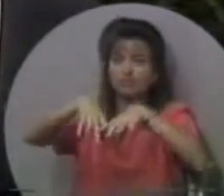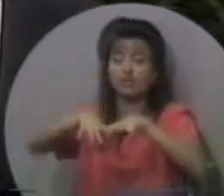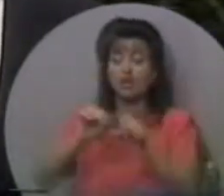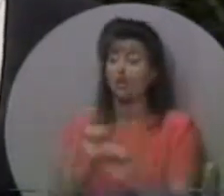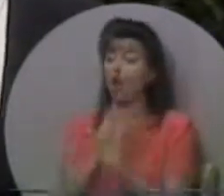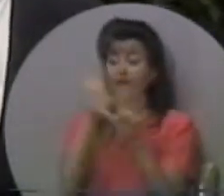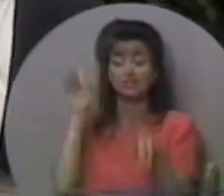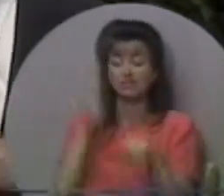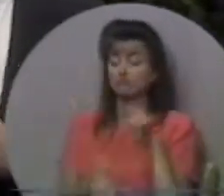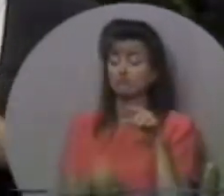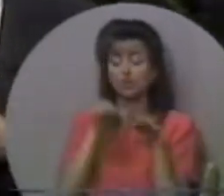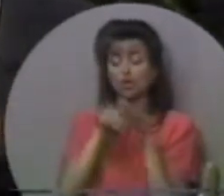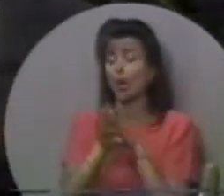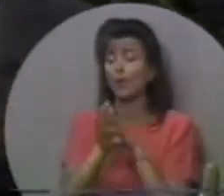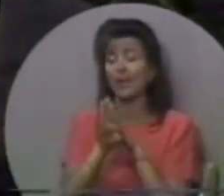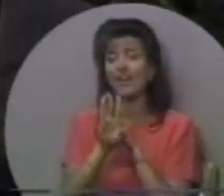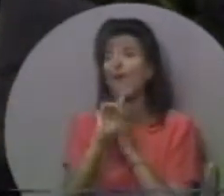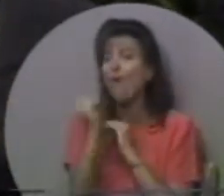спускалась,